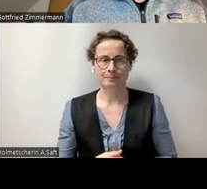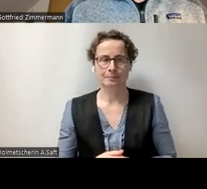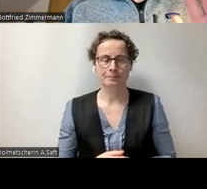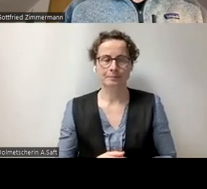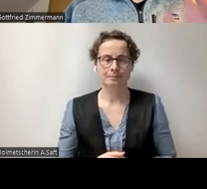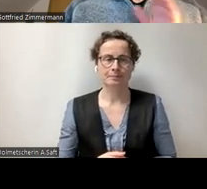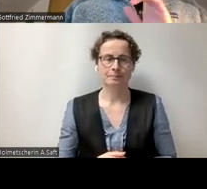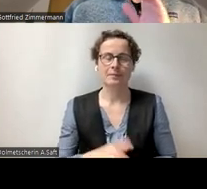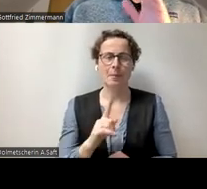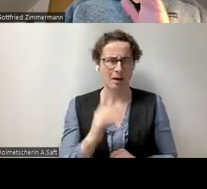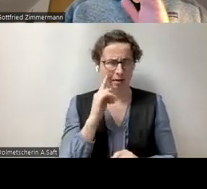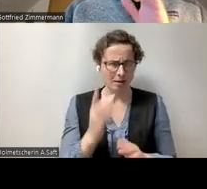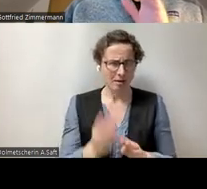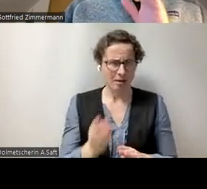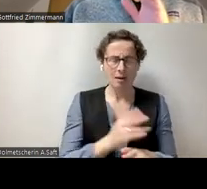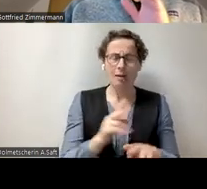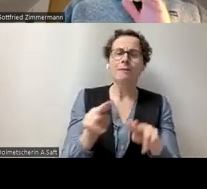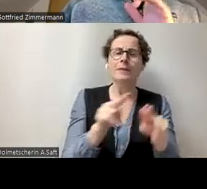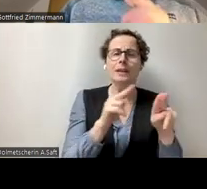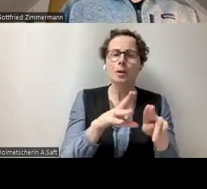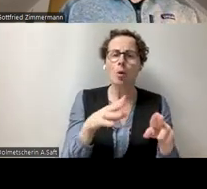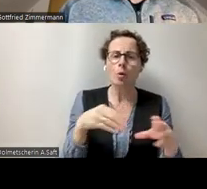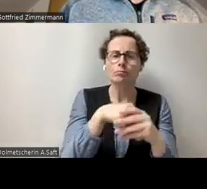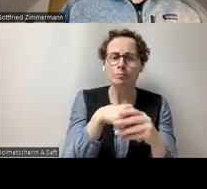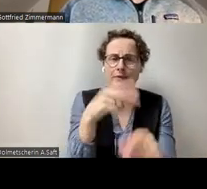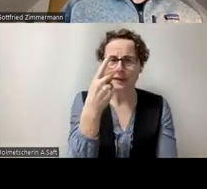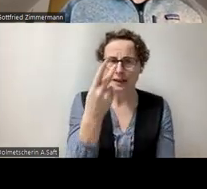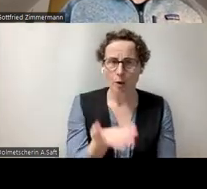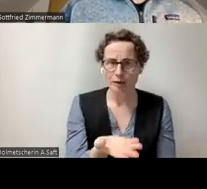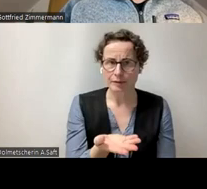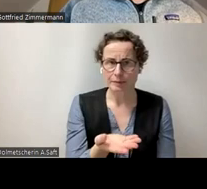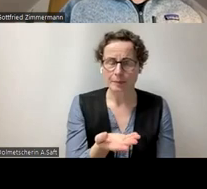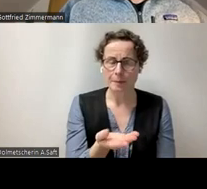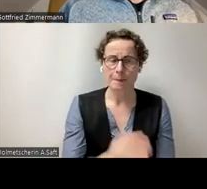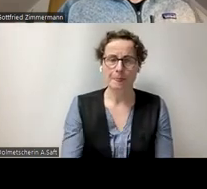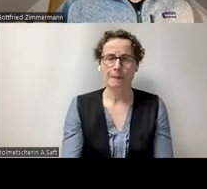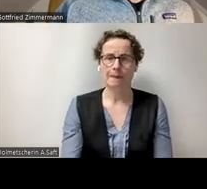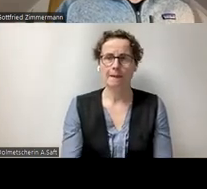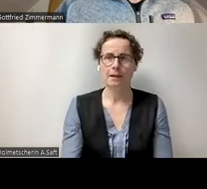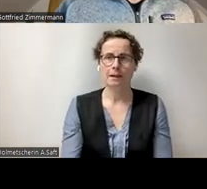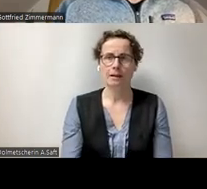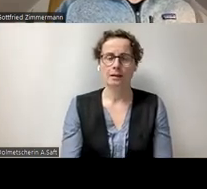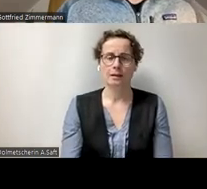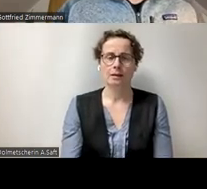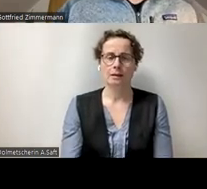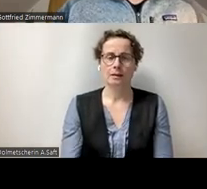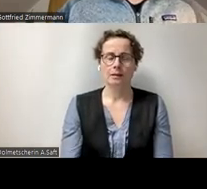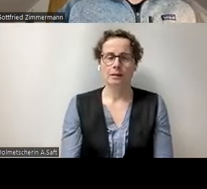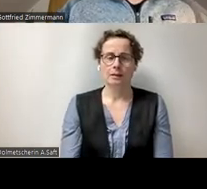Kurz vorher noch ein Wort zu Videos. Videos sind mehr oder weniger